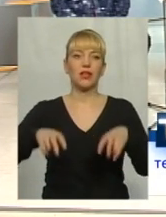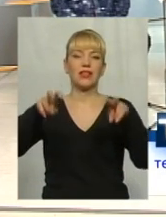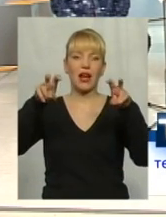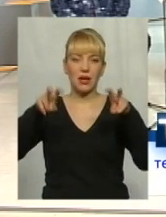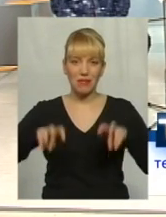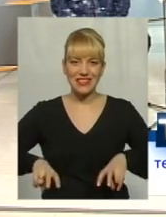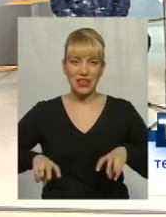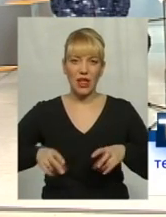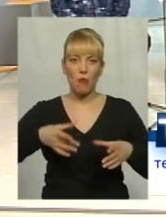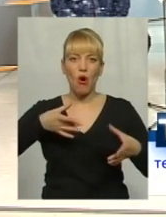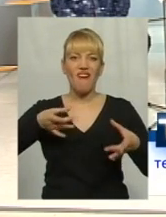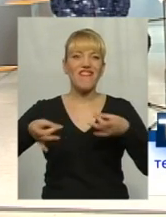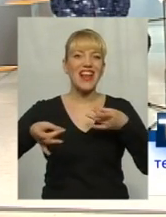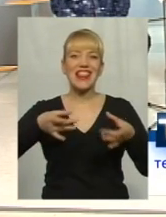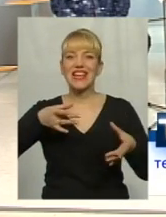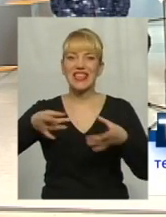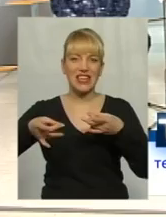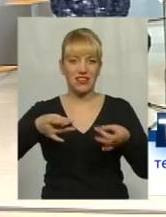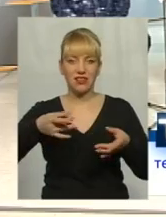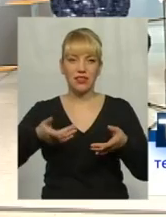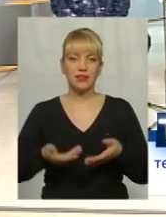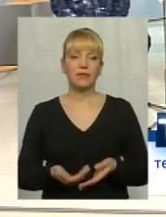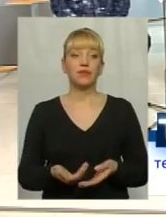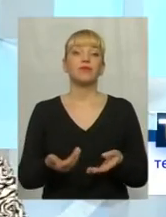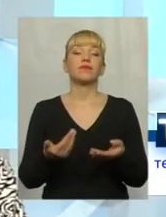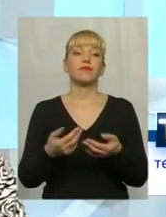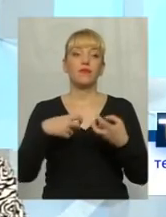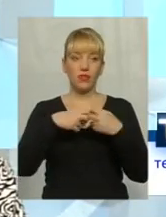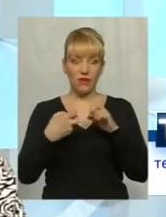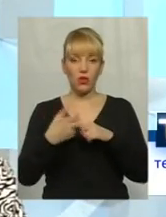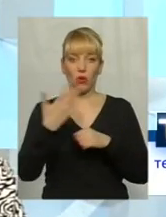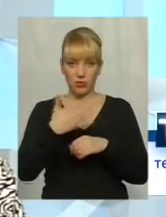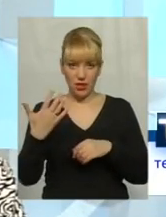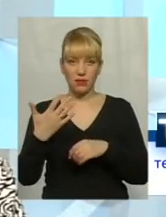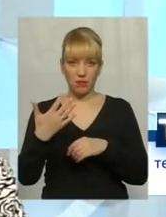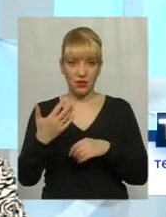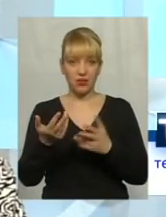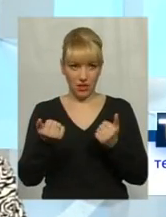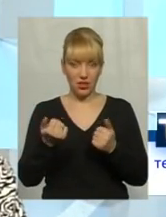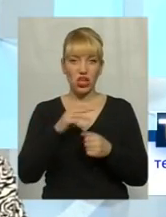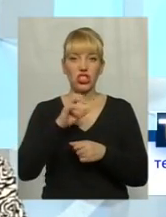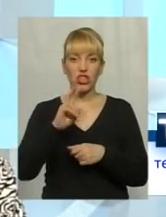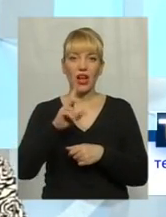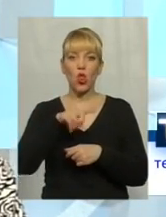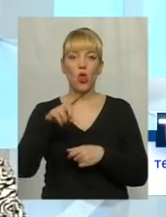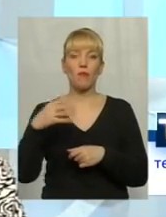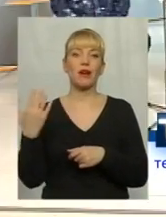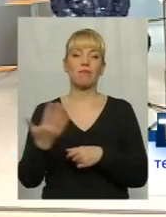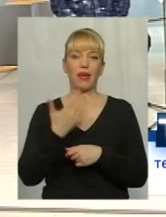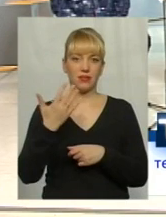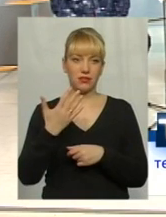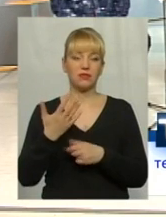Це ваш ЖЕК номер 5, так я розумію? Франко 55, так? Франко 55, 5-й під'їзд.